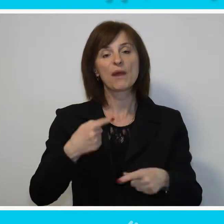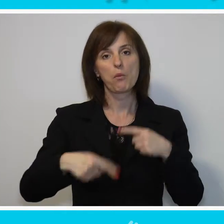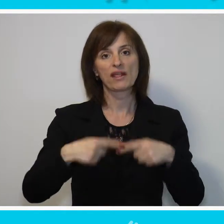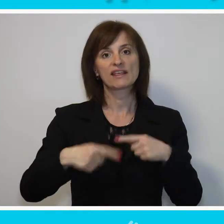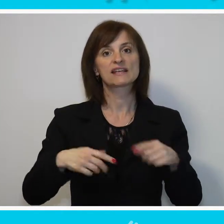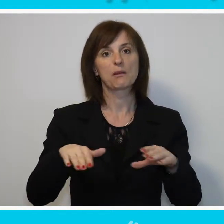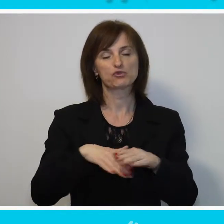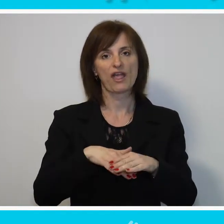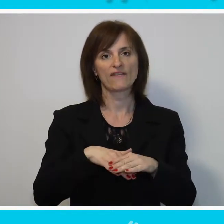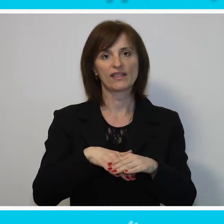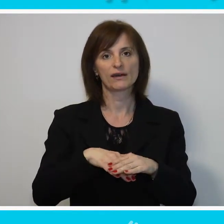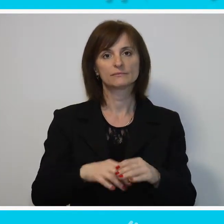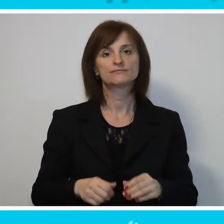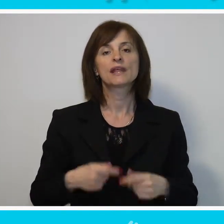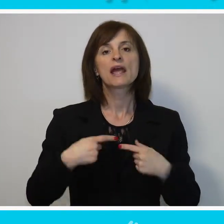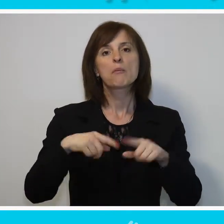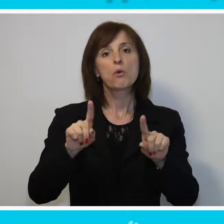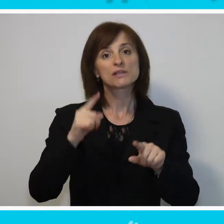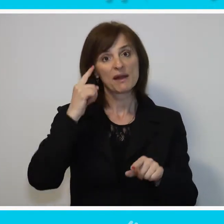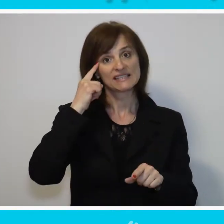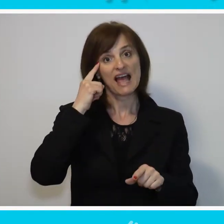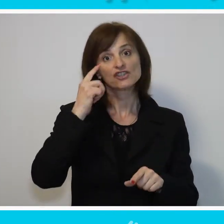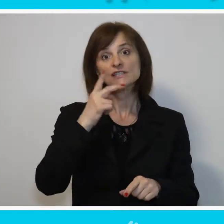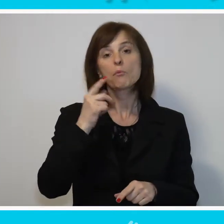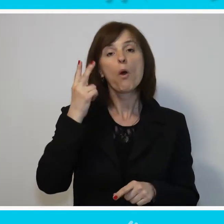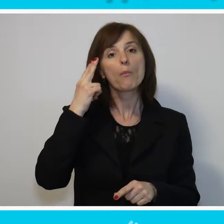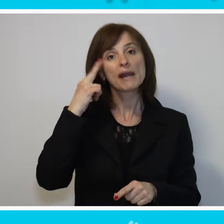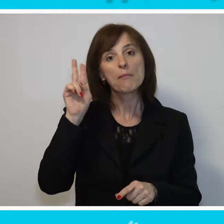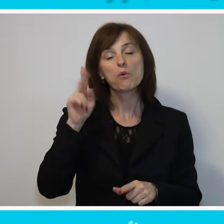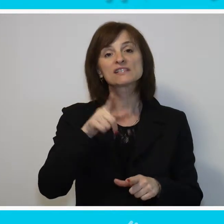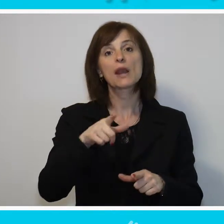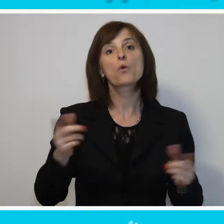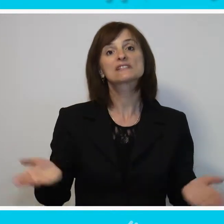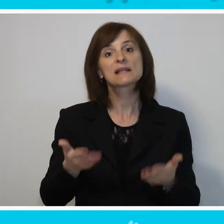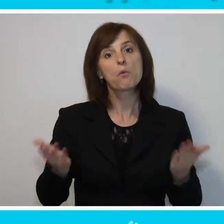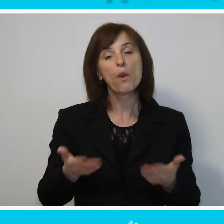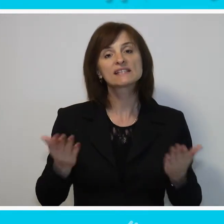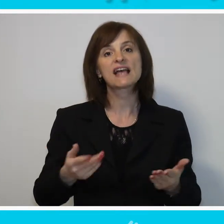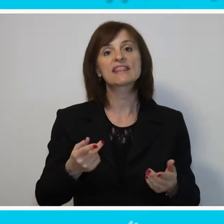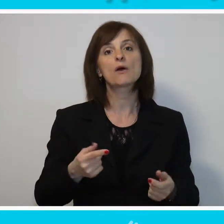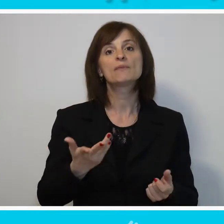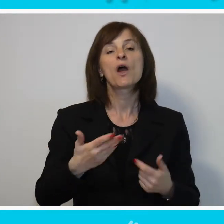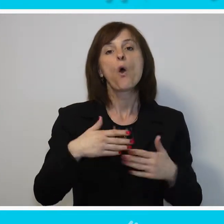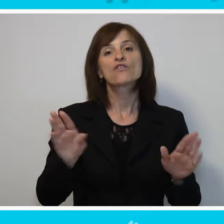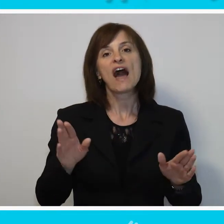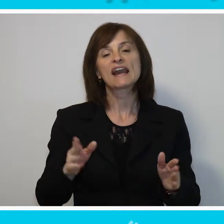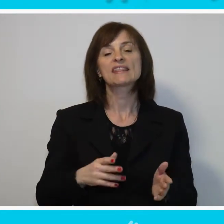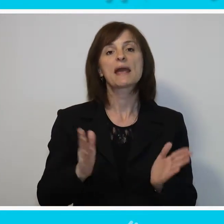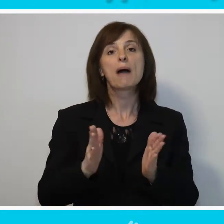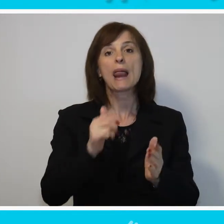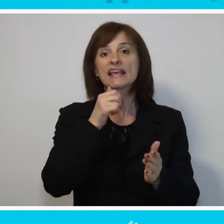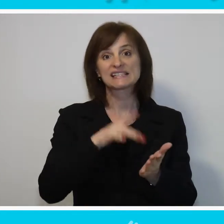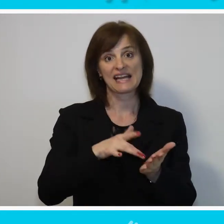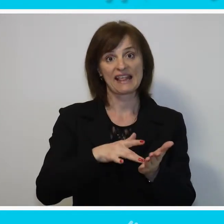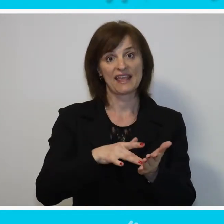pošljavanje. Poseban značaj prepoznat je u stimulisanju preduzetništva i tog preduzetničkog duha za